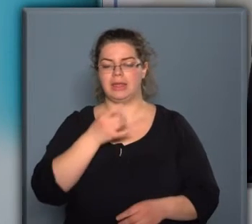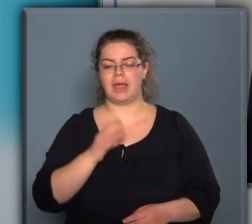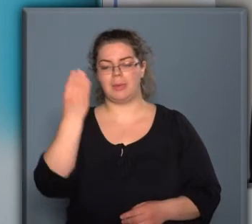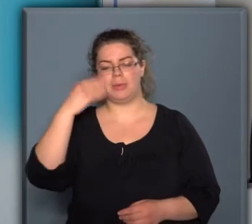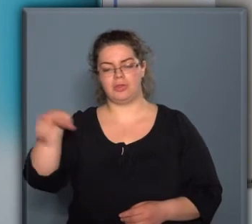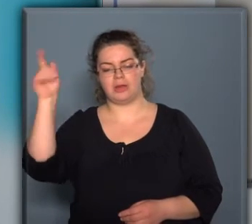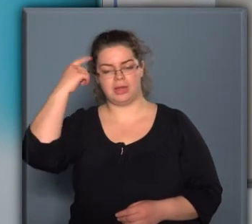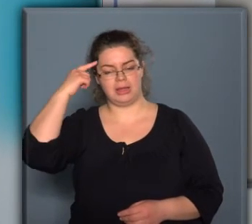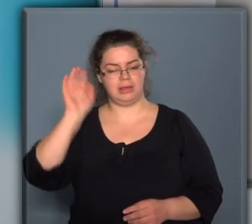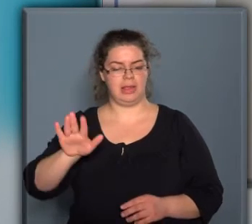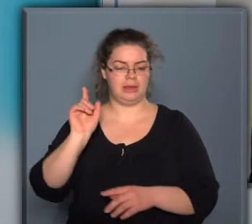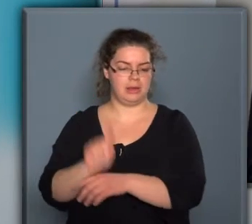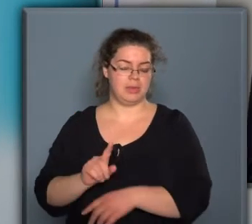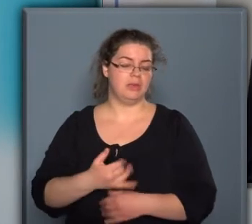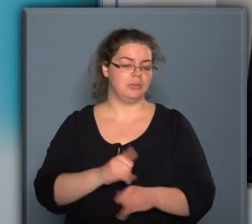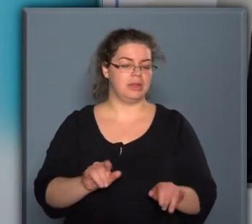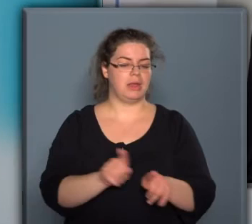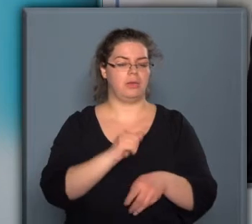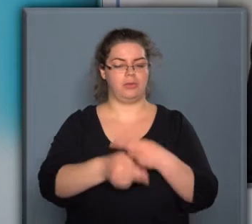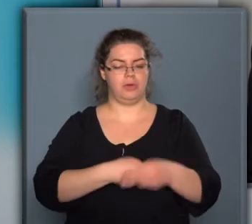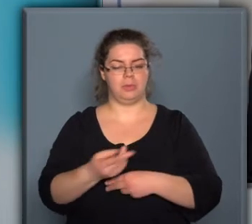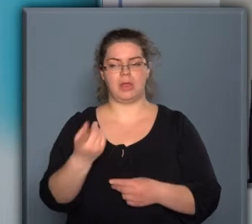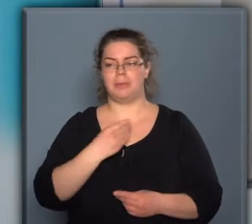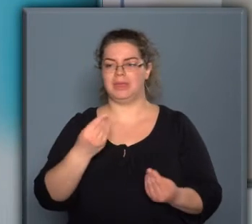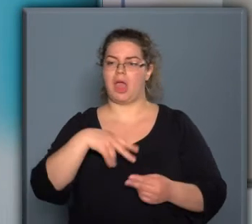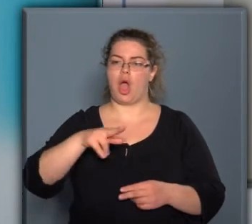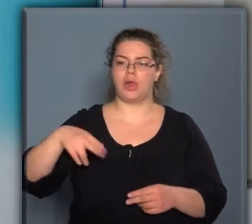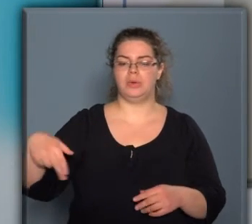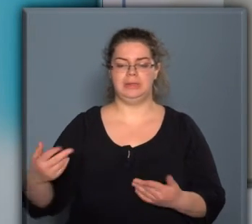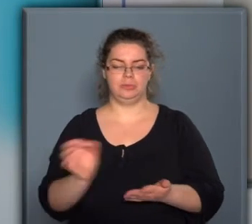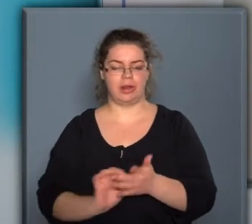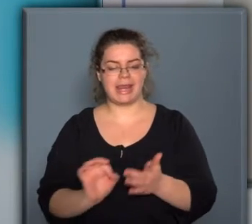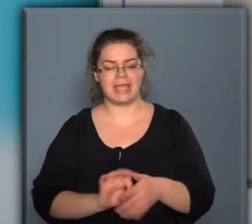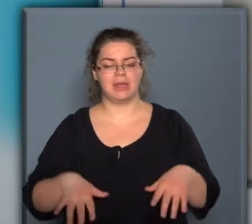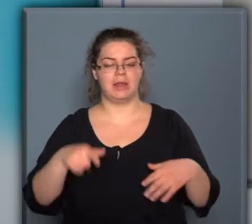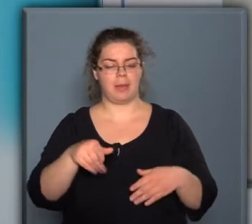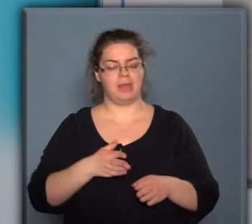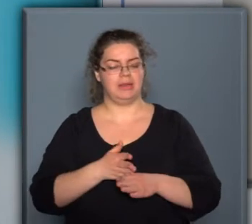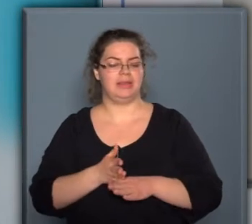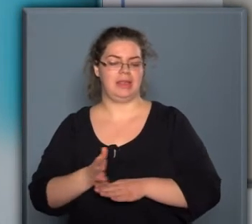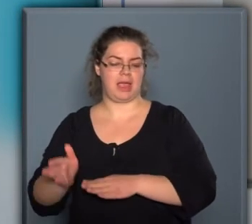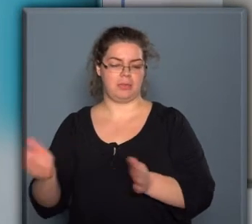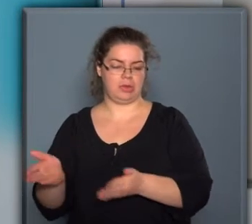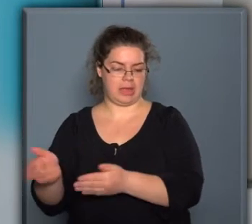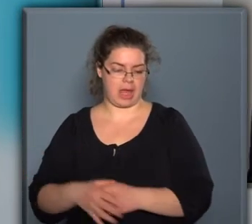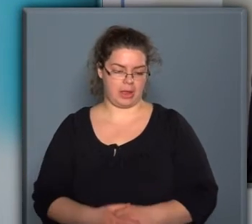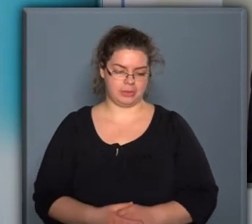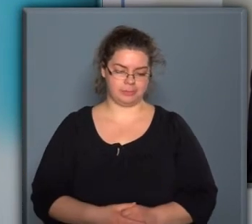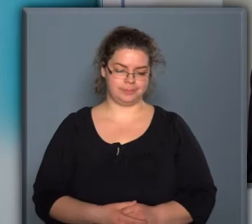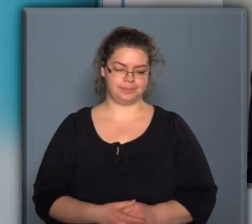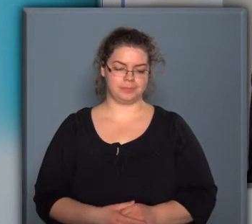inkább mesterséges intelligenciákra bízni, és minden olyan folyamatot, ami algoritmusokkal leírható ebben az irányba terelni.